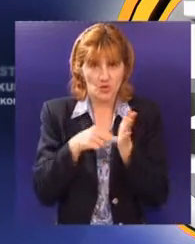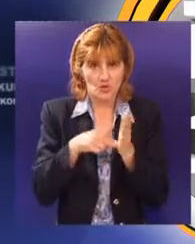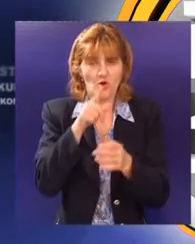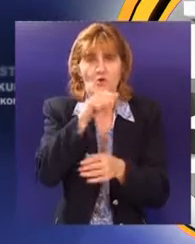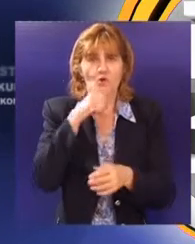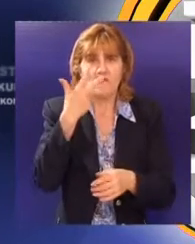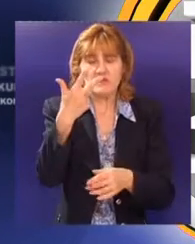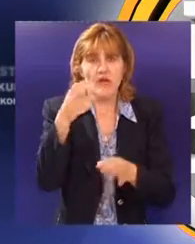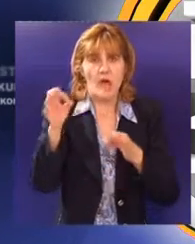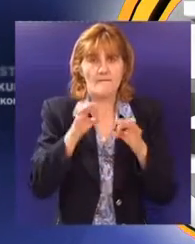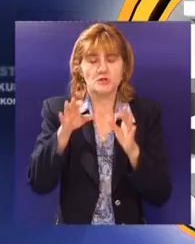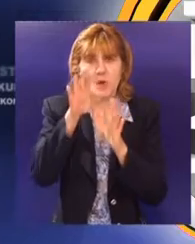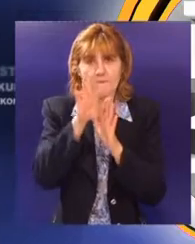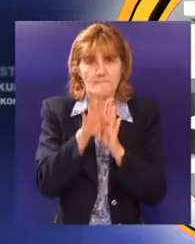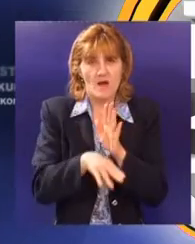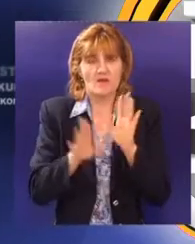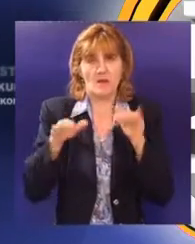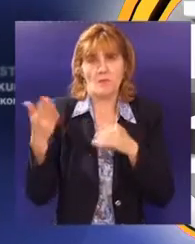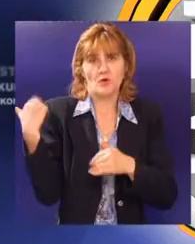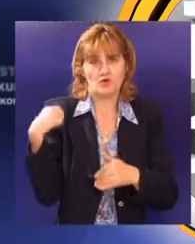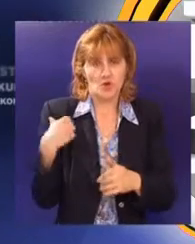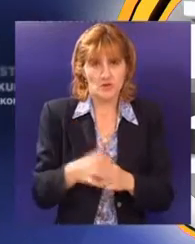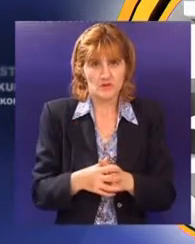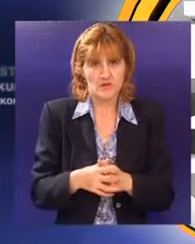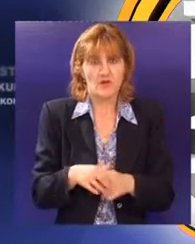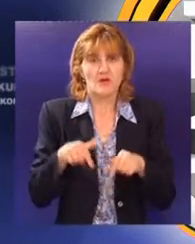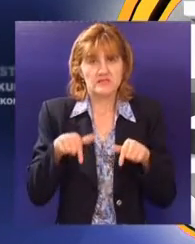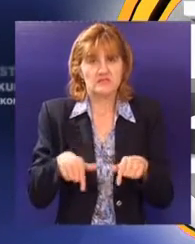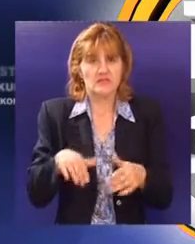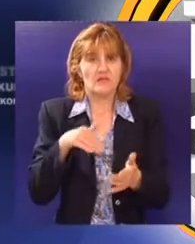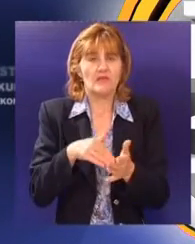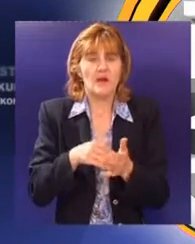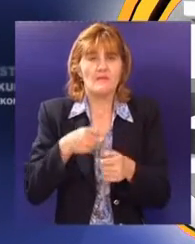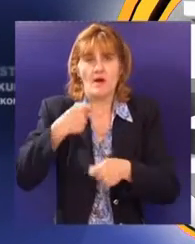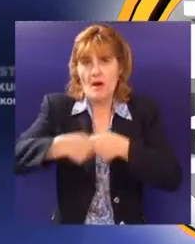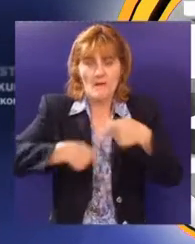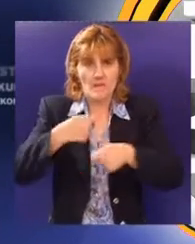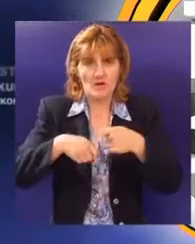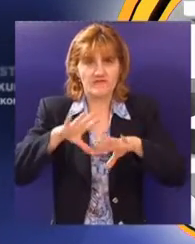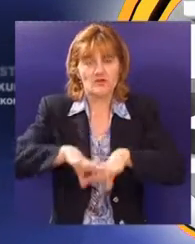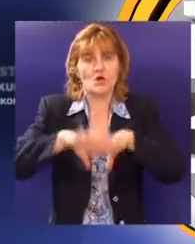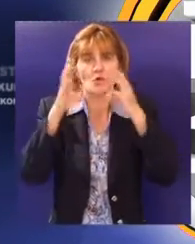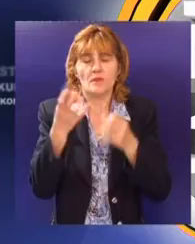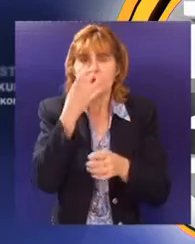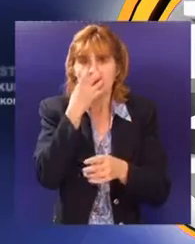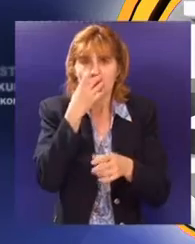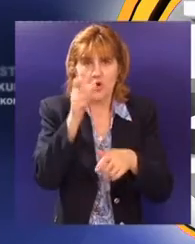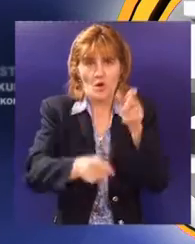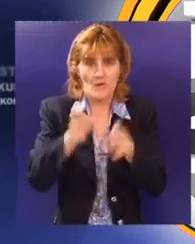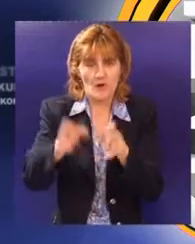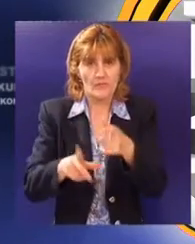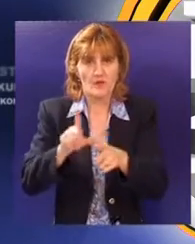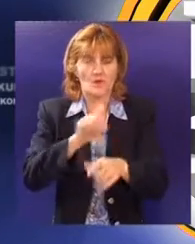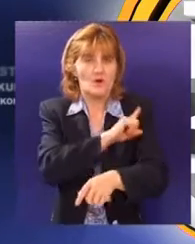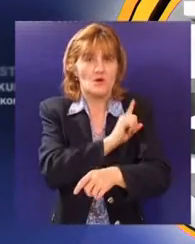,2 odsto manje nego prošle godine. Planirano je da se u ovoj godini proizvede ukupno bruto toplotne energije za daljinski sistem grejanja u